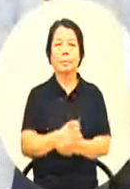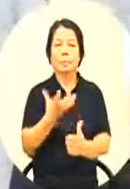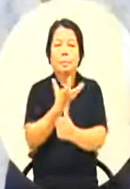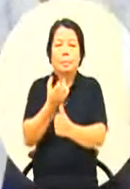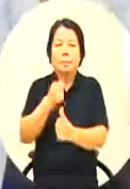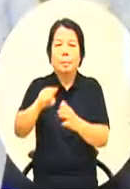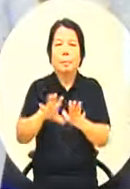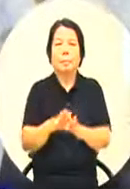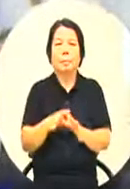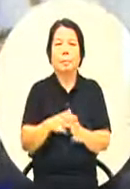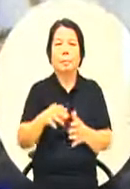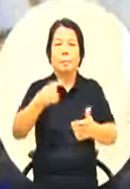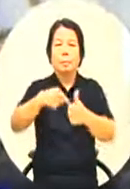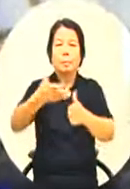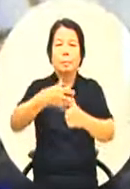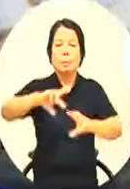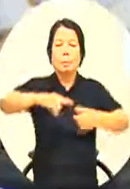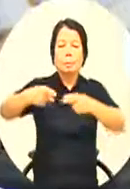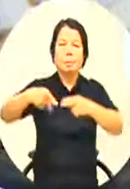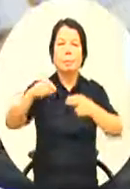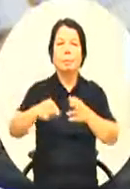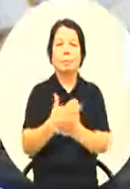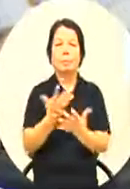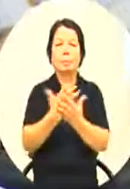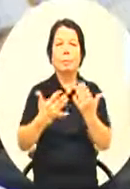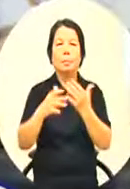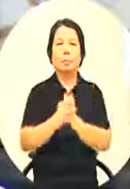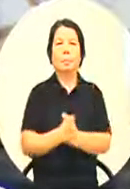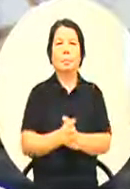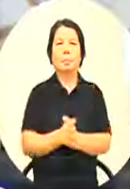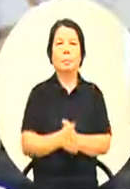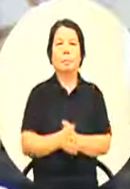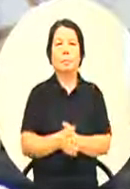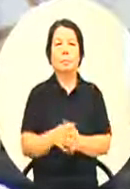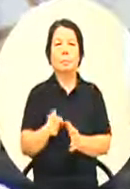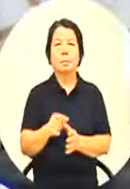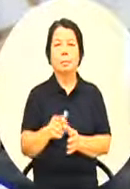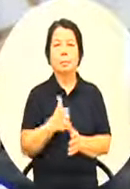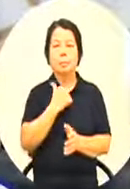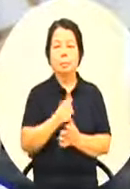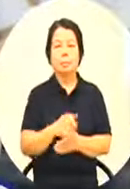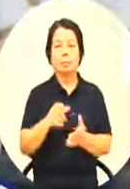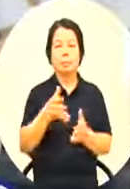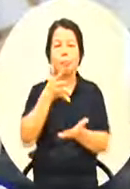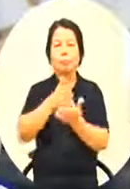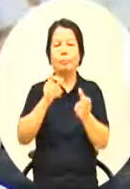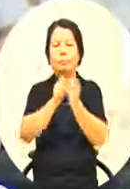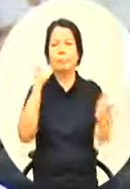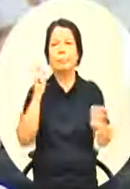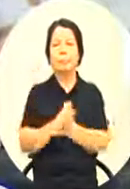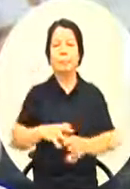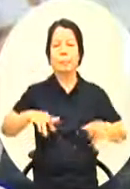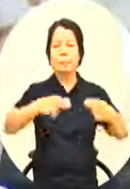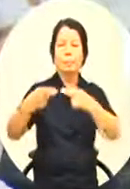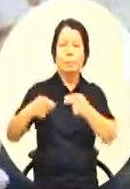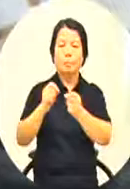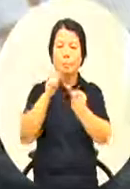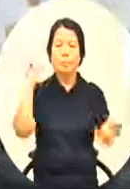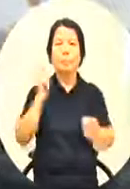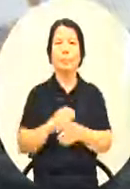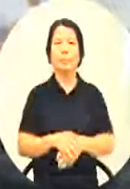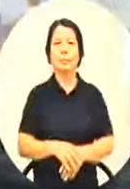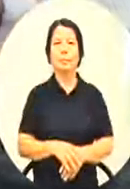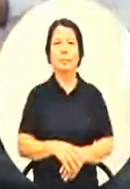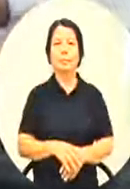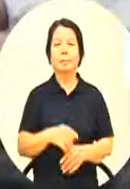所以就是那个我们讲的其实这个已经讲很久了连改革也讲很久不是